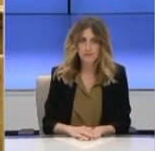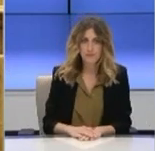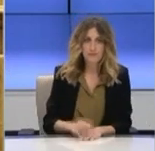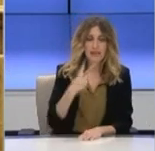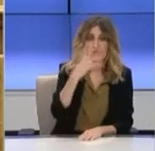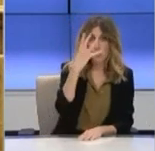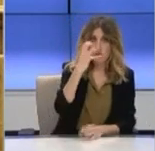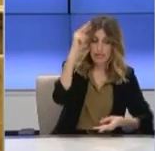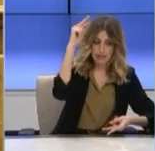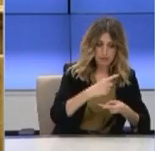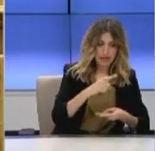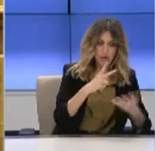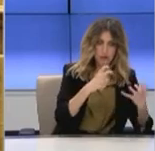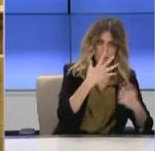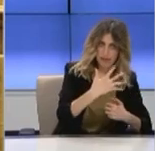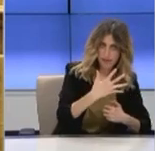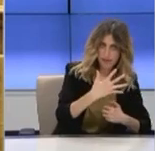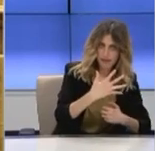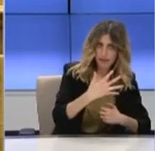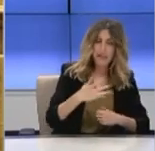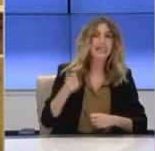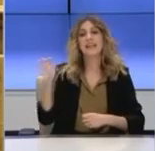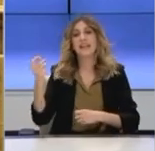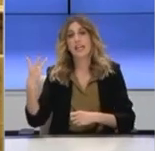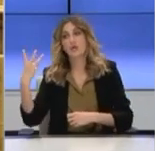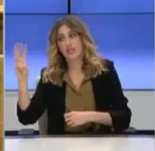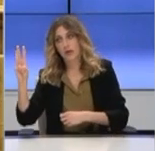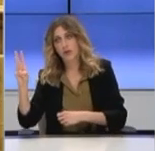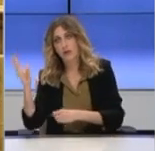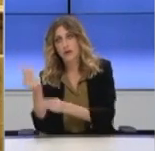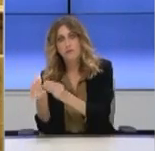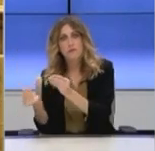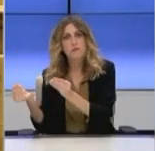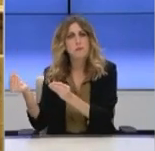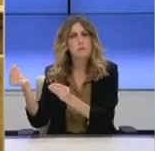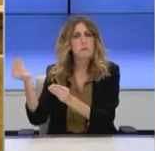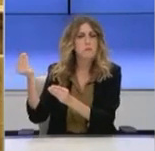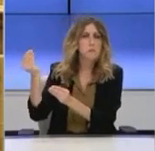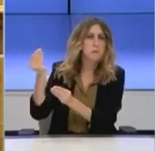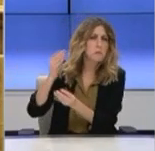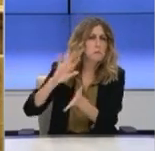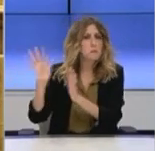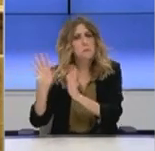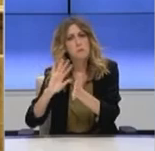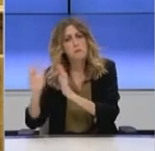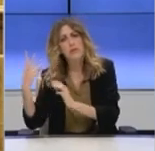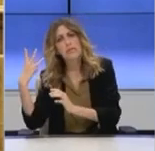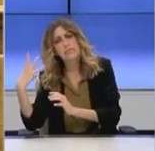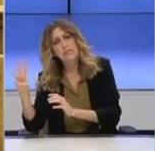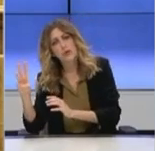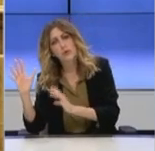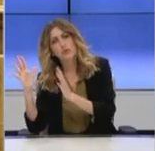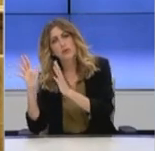240 πήγε πάει 175 το ΑΕΠ και το χρέος είχε πάει από τα 300. Ε, με και το PSI που το κούρεψε, μετά